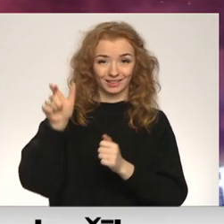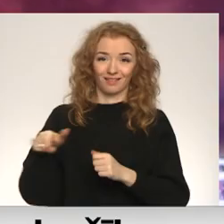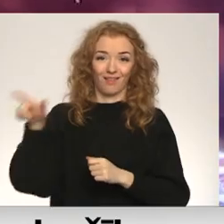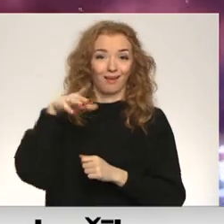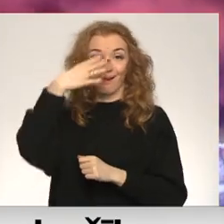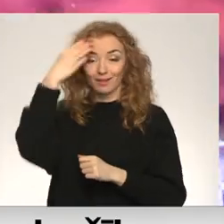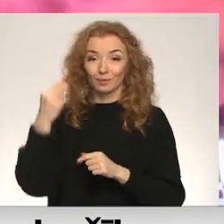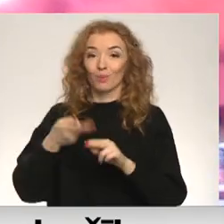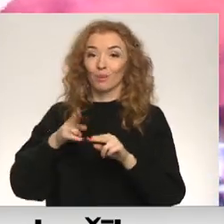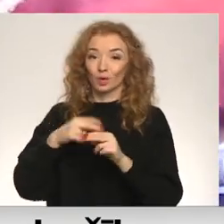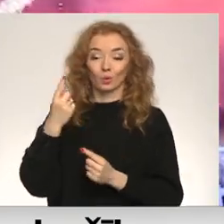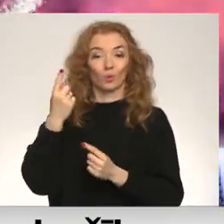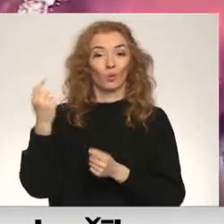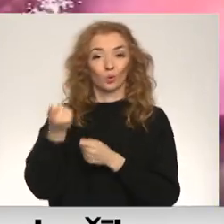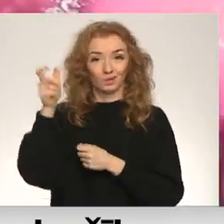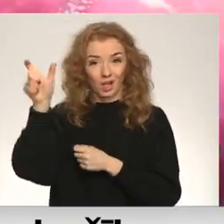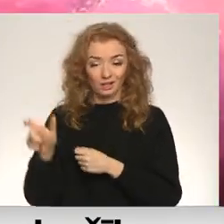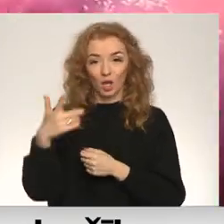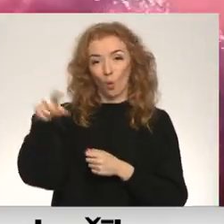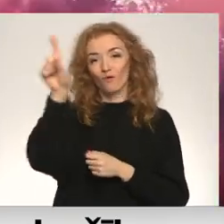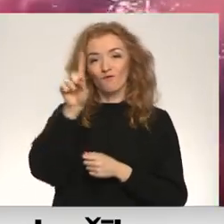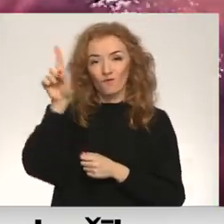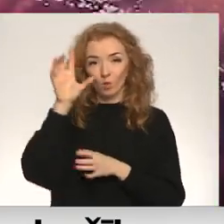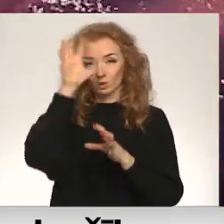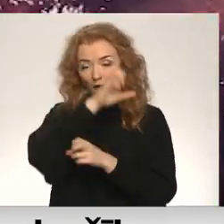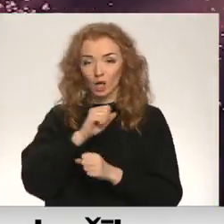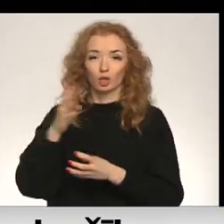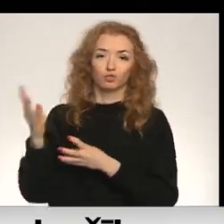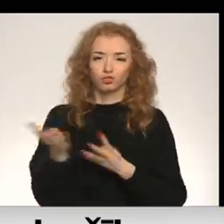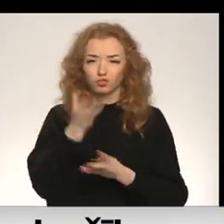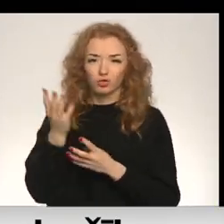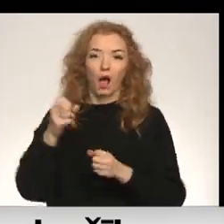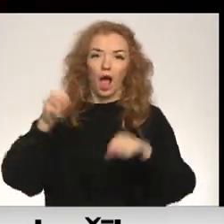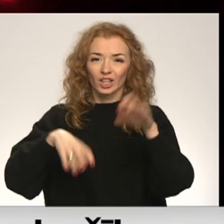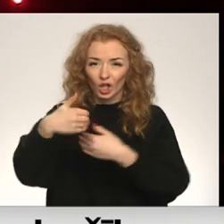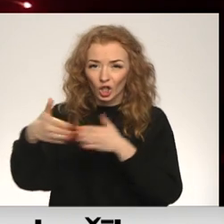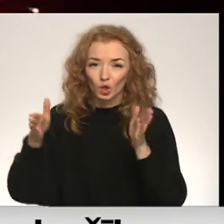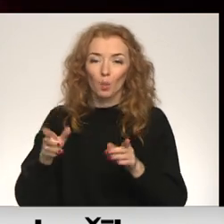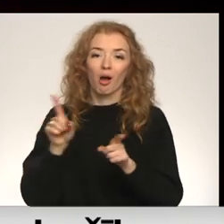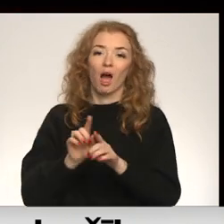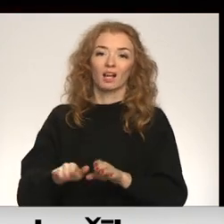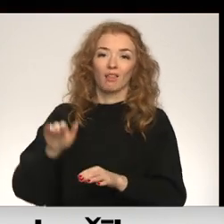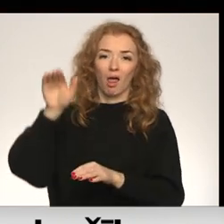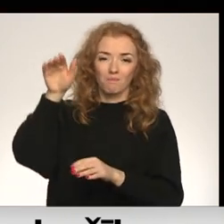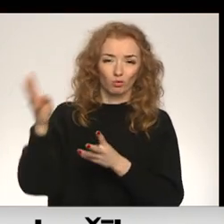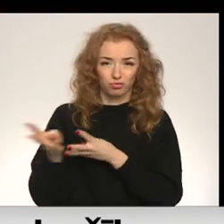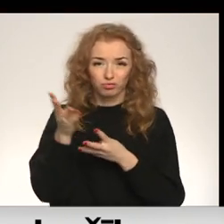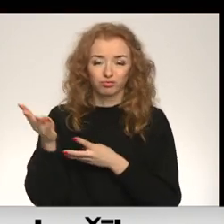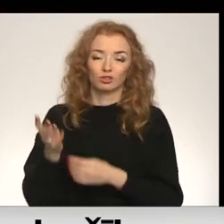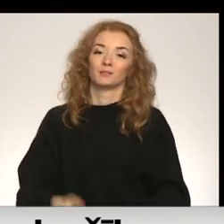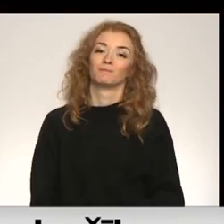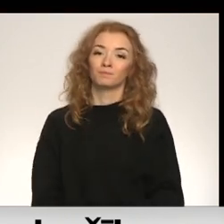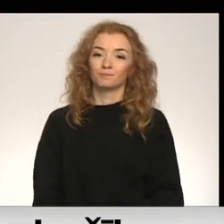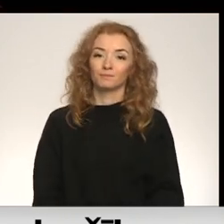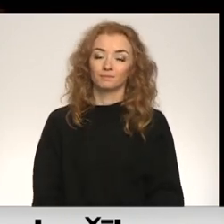ugunsdzēsējiem. Ap pulksten vieniem naktī jāatdzēž gan atkritumu kontēneri, gan kāpņu telpas. Vita Anstratingus